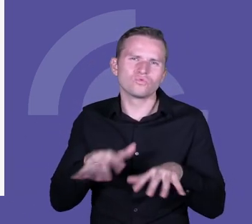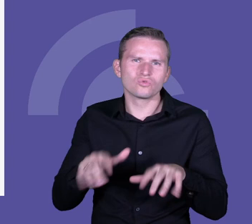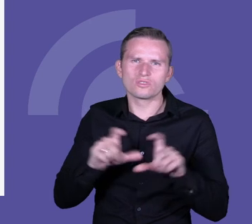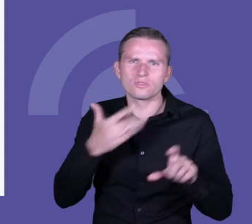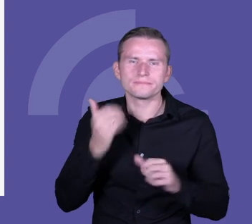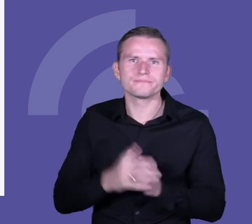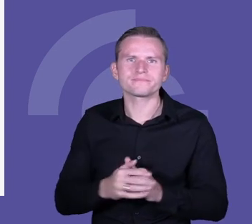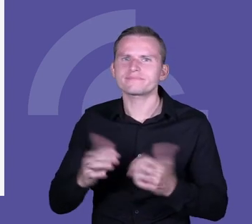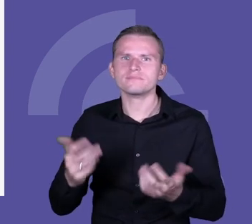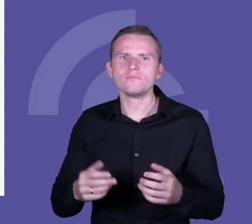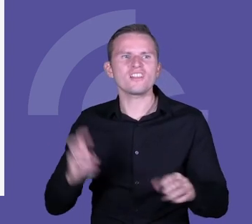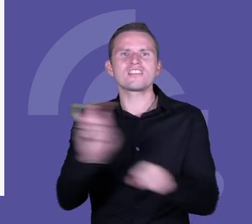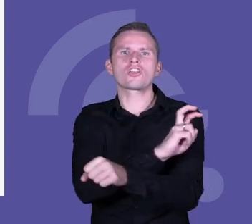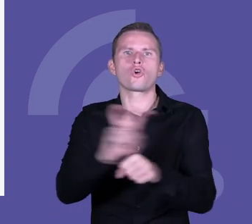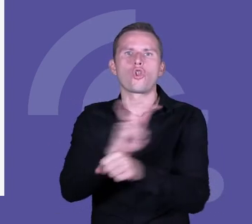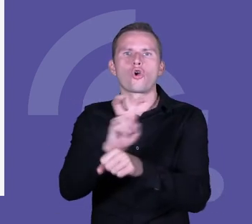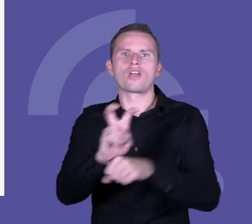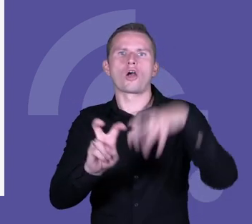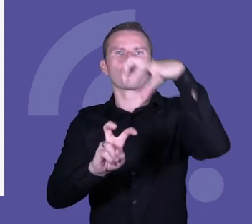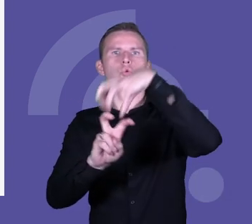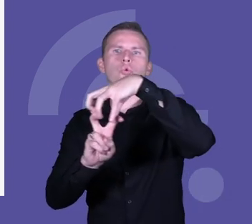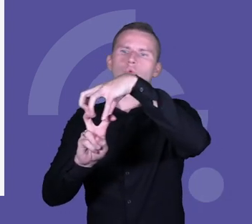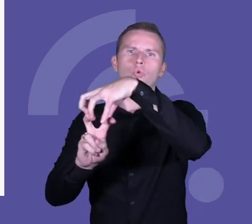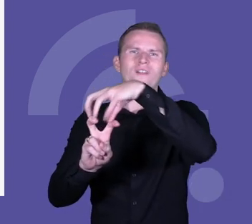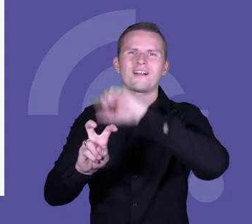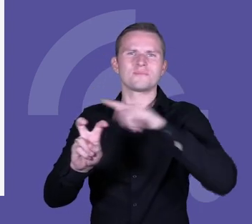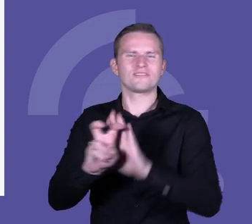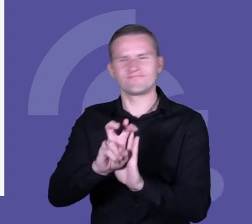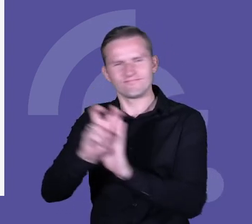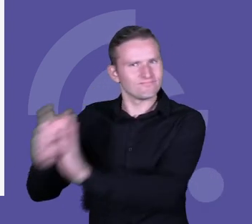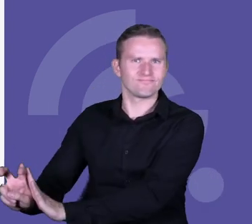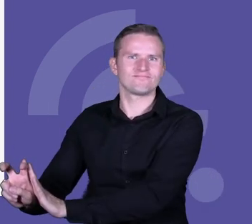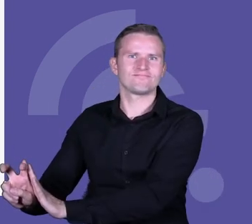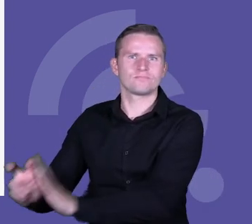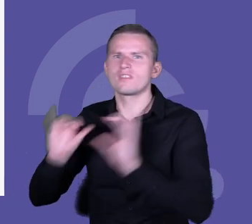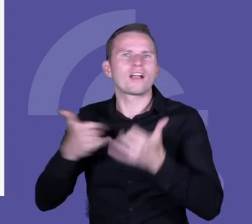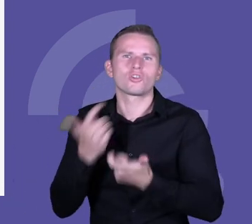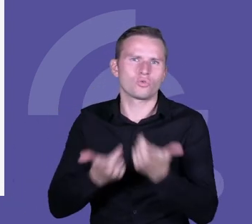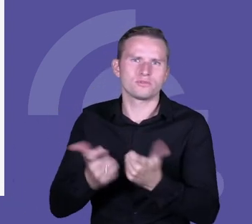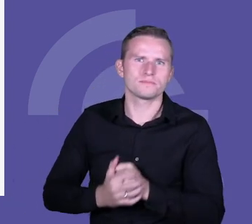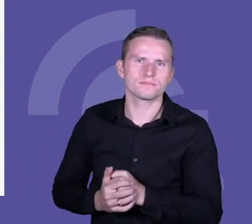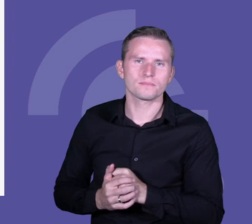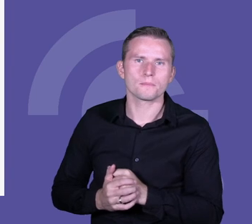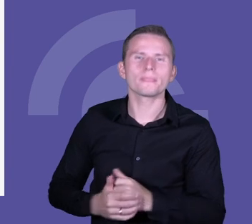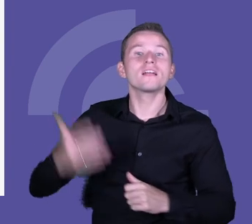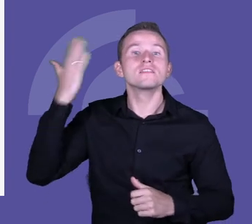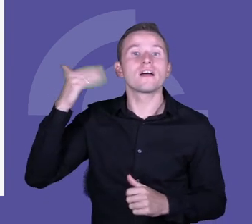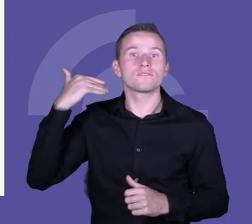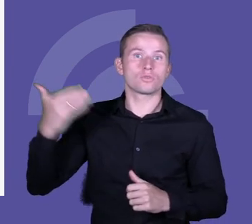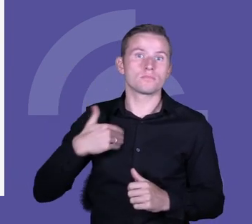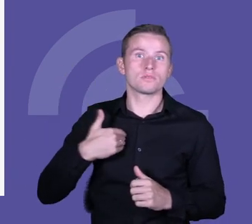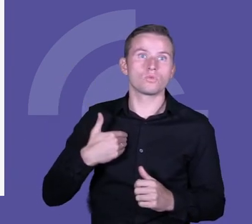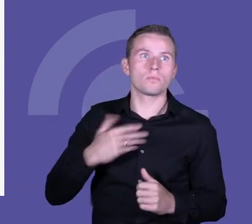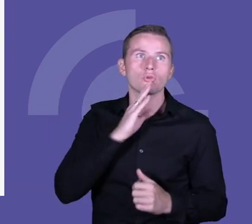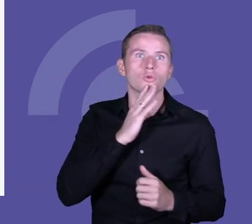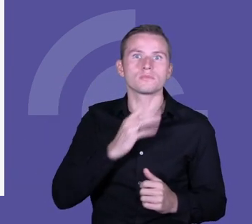zdetronizować tą technologię, jak przestać o niej myśleć magicznie w edukacji. Ja nie wiem, czy państwo wiecie, że kiedyś myślano magicznie i ja